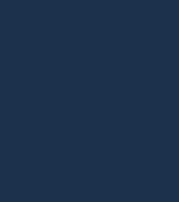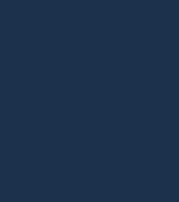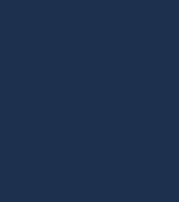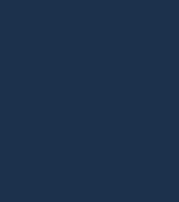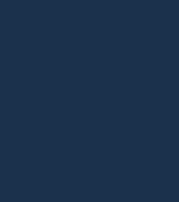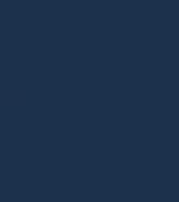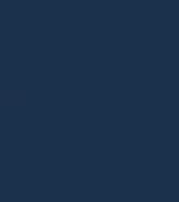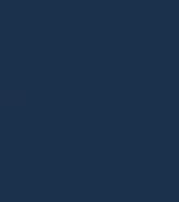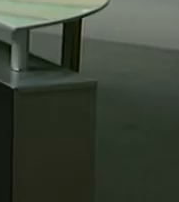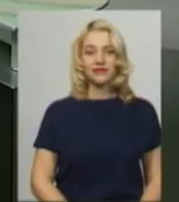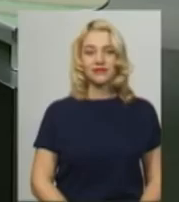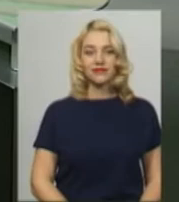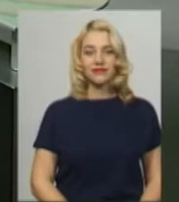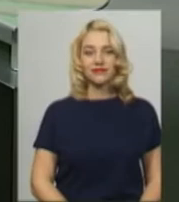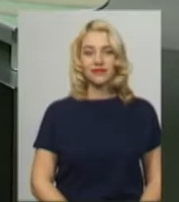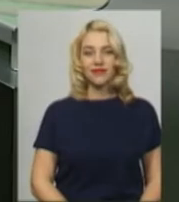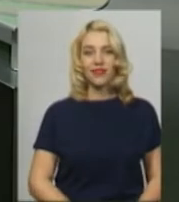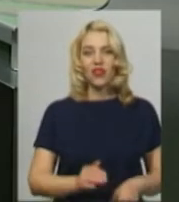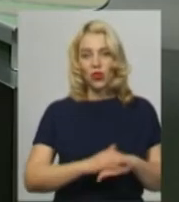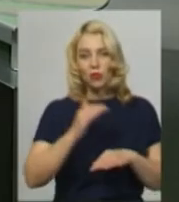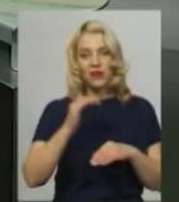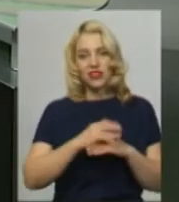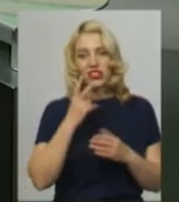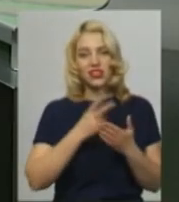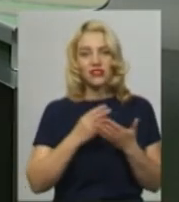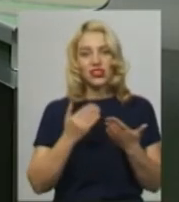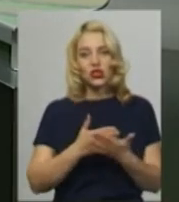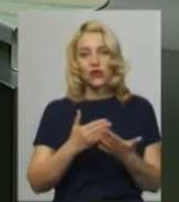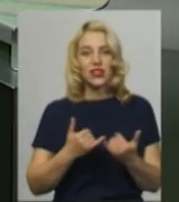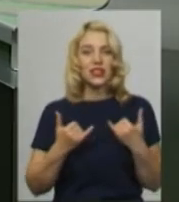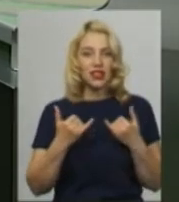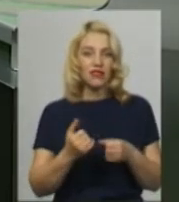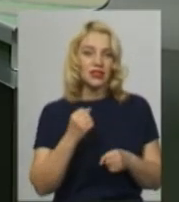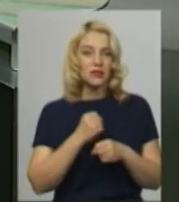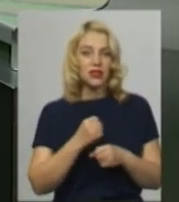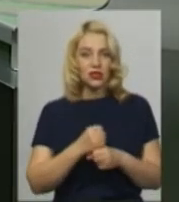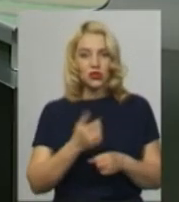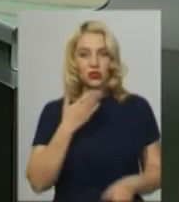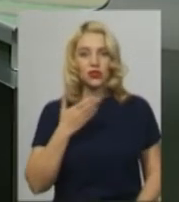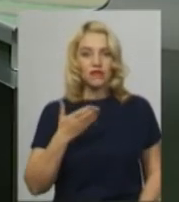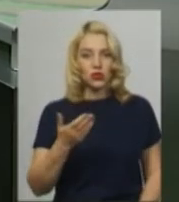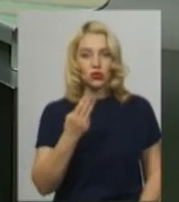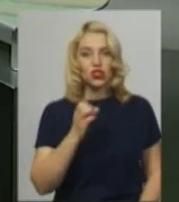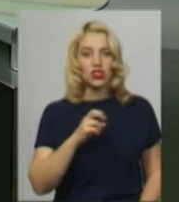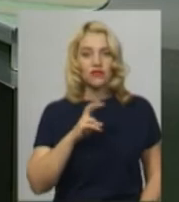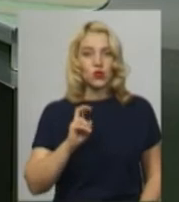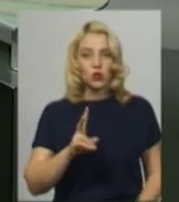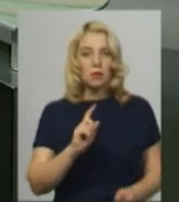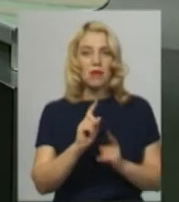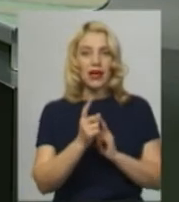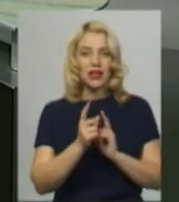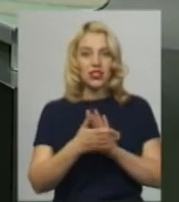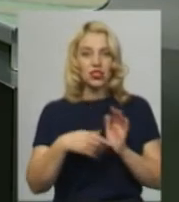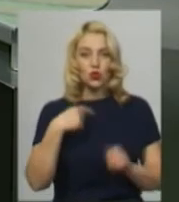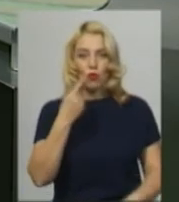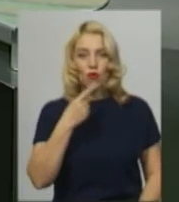Музика Доброго вечора, ви дивитесь новини. Для вас у студії працює ведуча Катерина Шевчук, на жесту мову перекладає